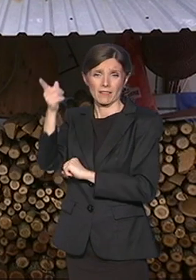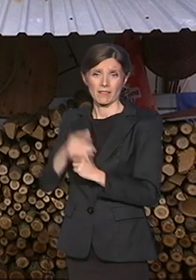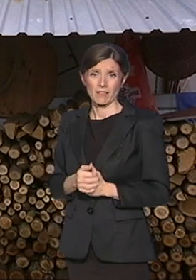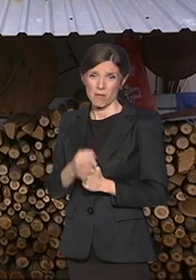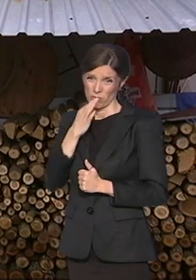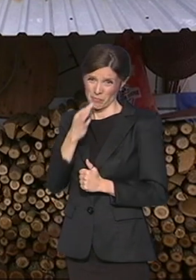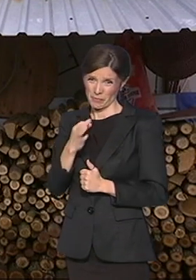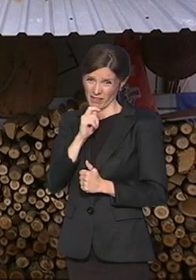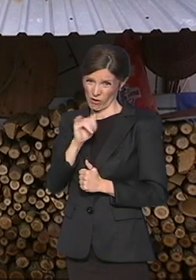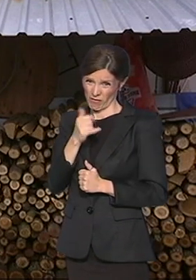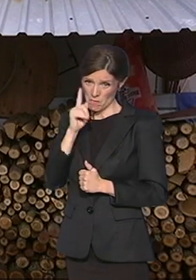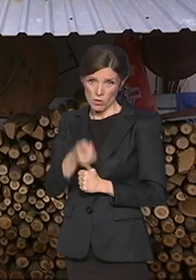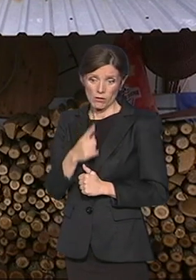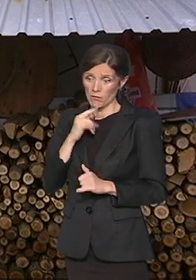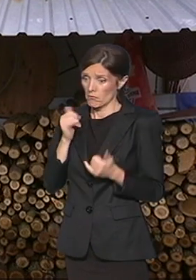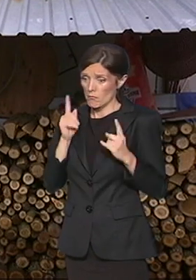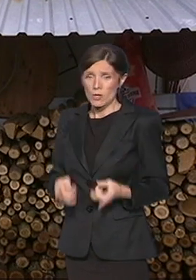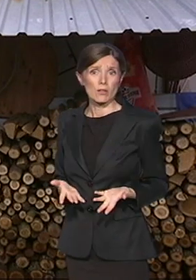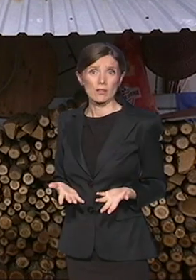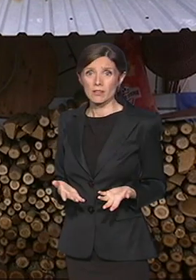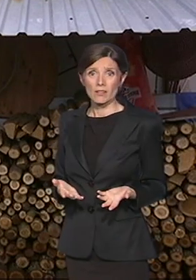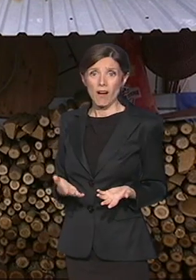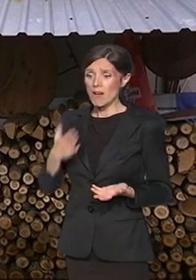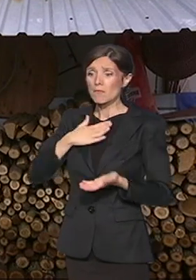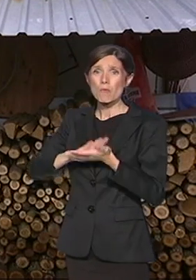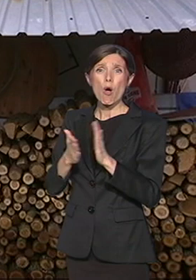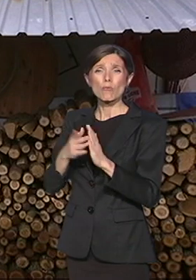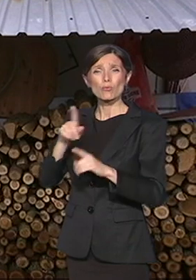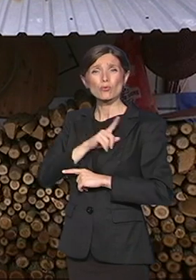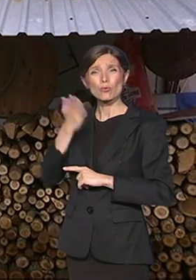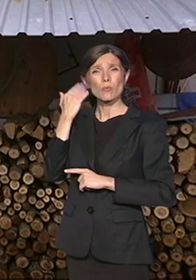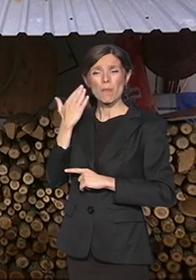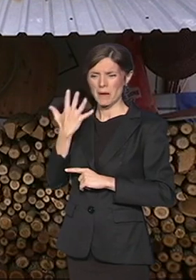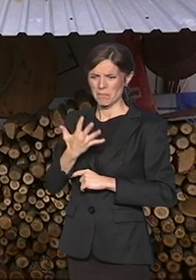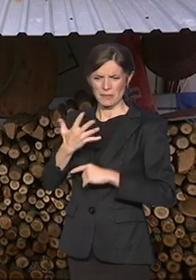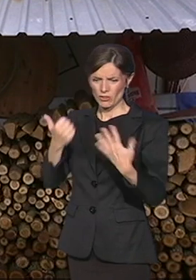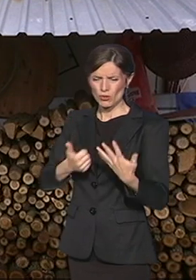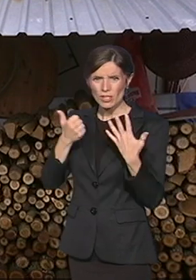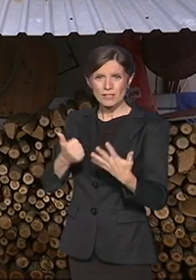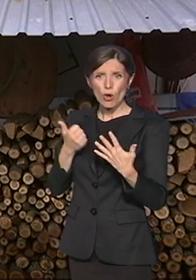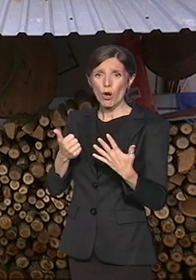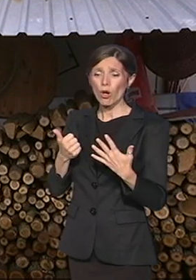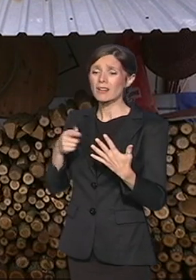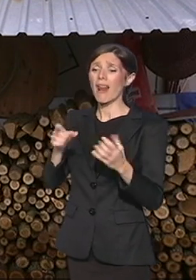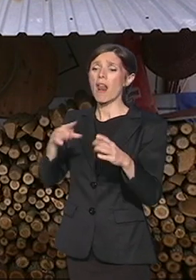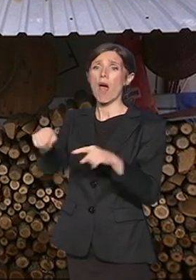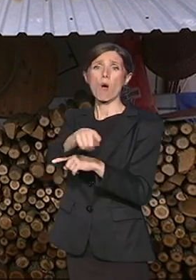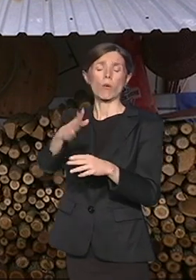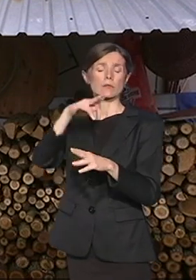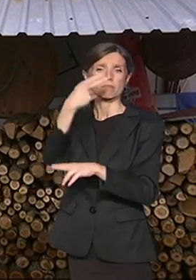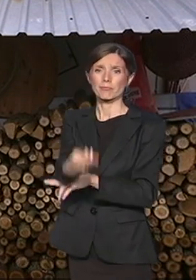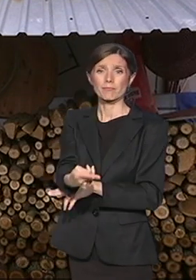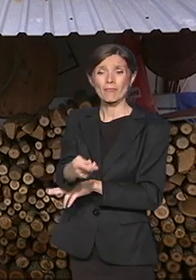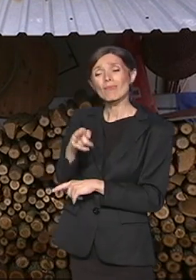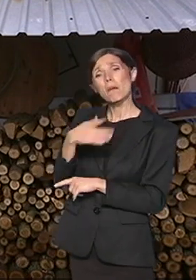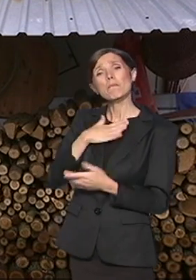Morao je? Morao šta, muž mi umro. Pre šest godine pao mi tu ispred ulice. On je bio